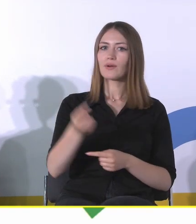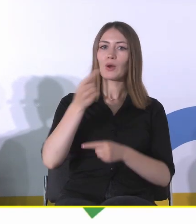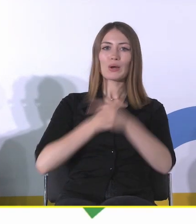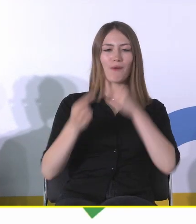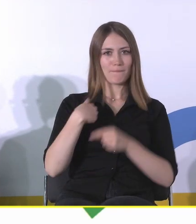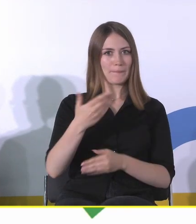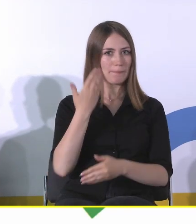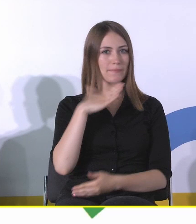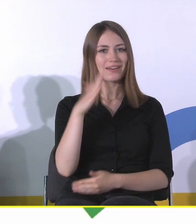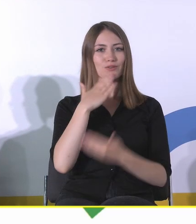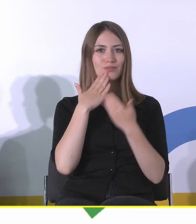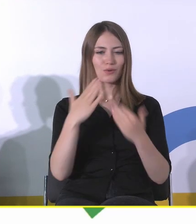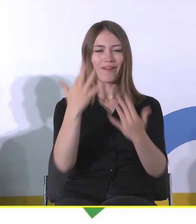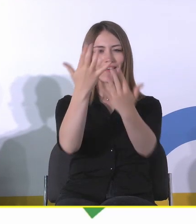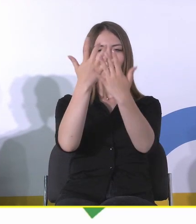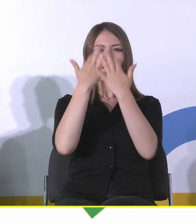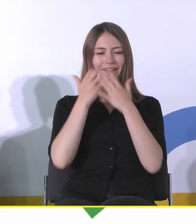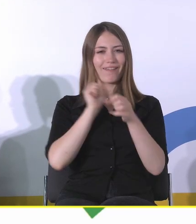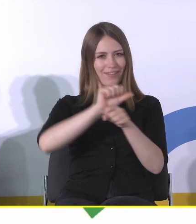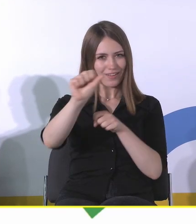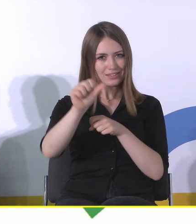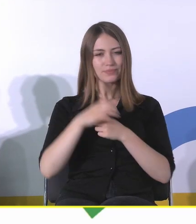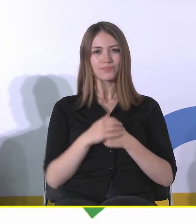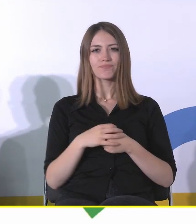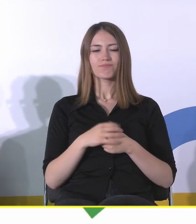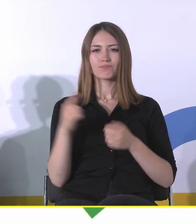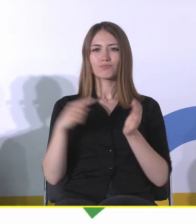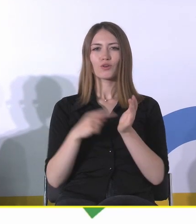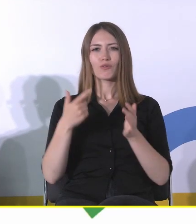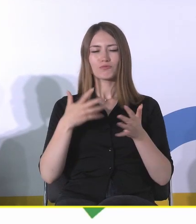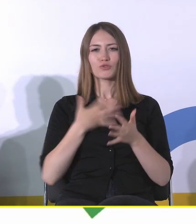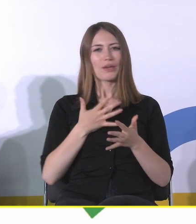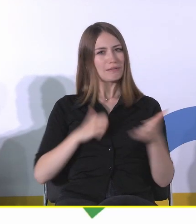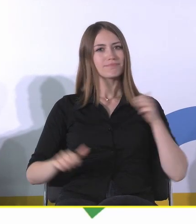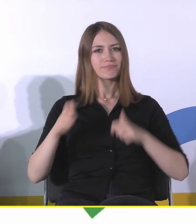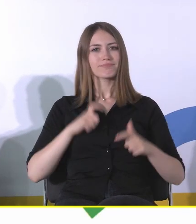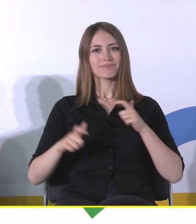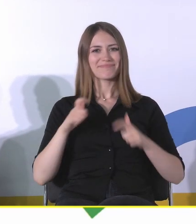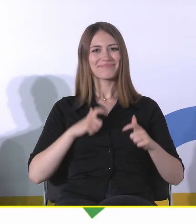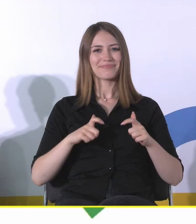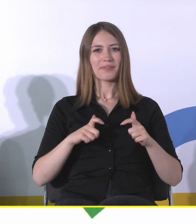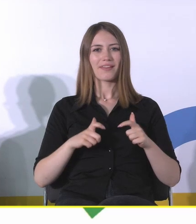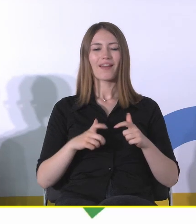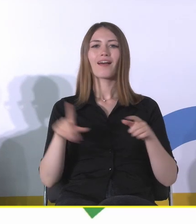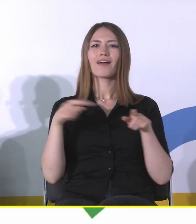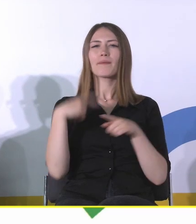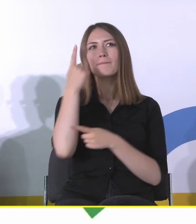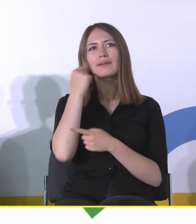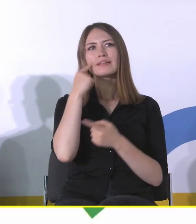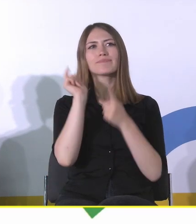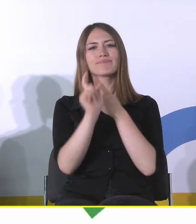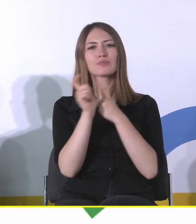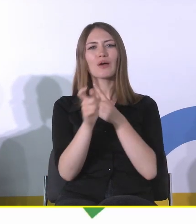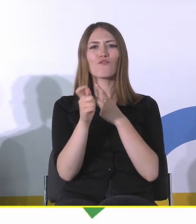bo rzeczywiście sprawia dużą satysfakcję słuchanie. Myślę w ogóle o terminie dziedzictwo, dlatego że on,